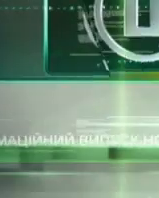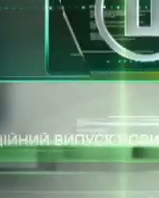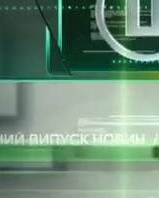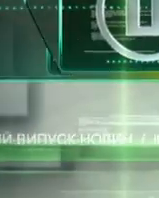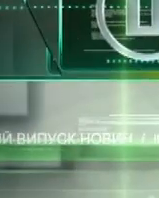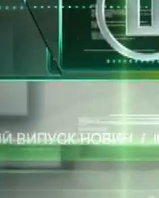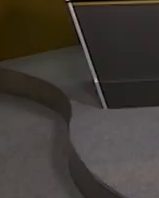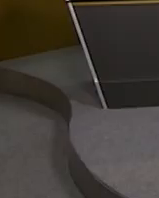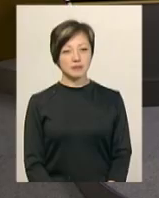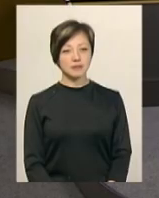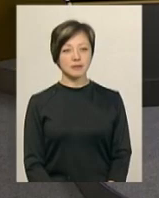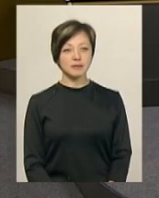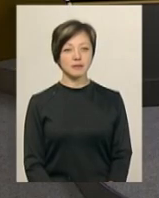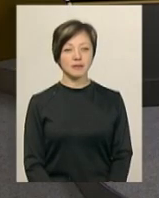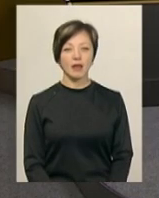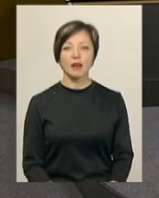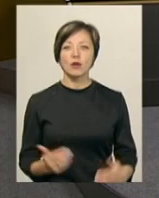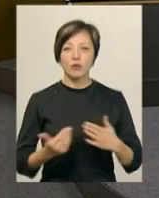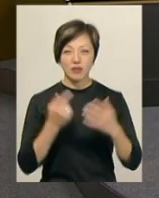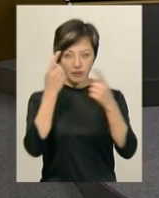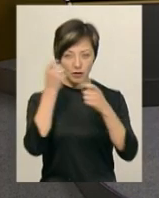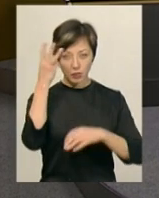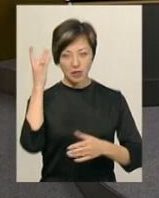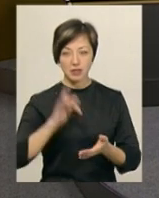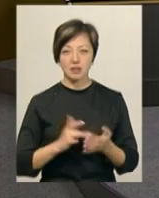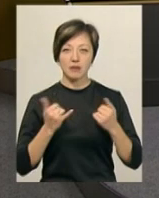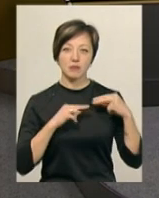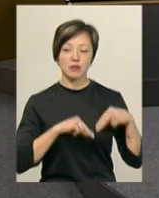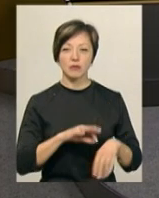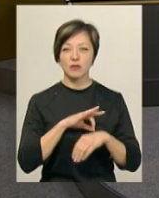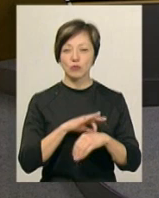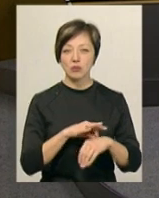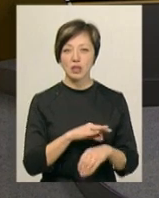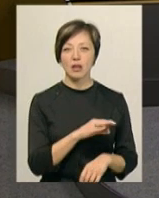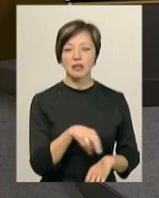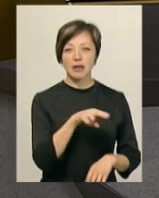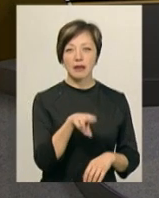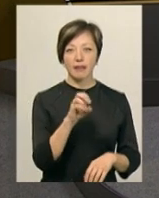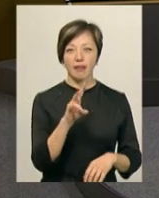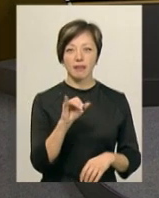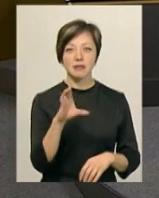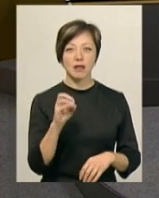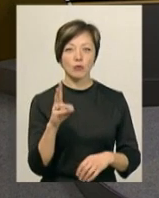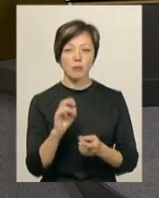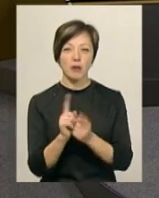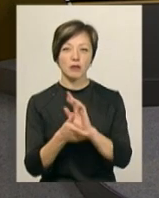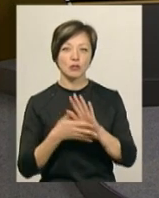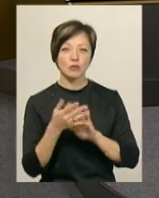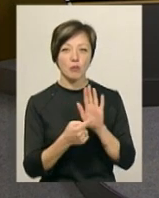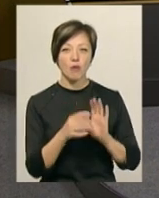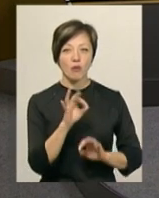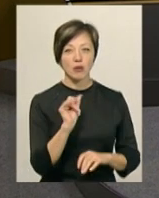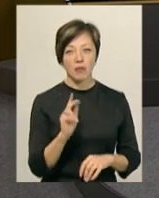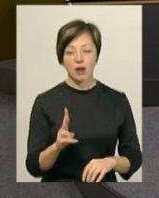Музика Новини в ефірі «Поділля Центр». У студії для вас працюють ведуча Дарина Денисенко, переклад на жестову мову